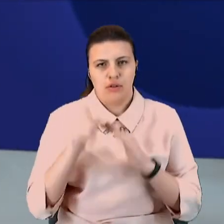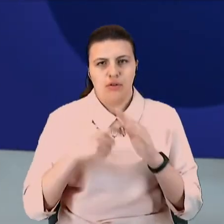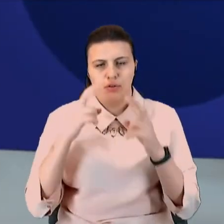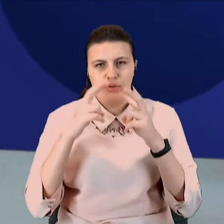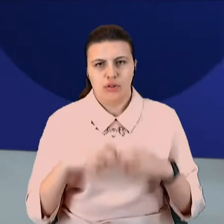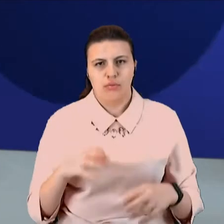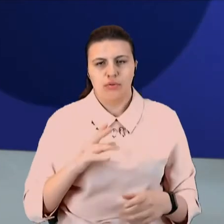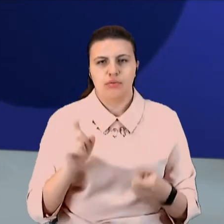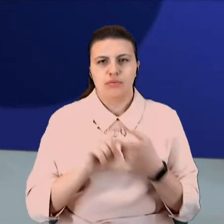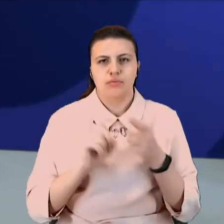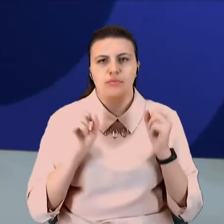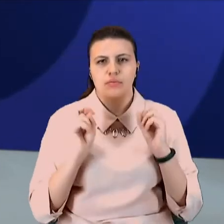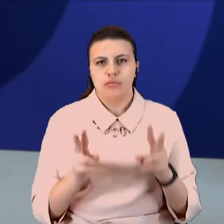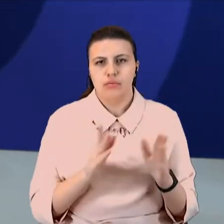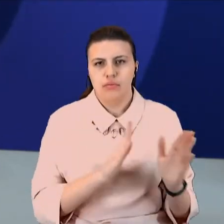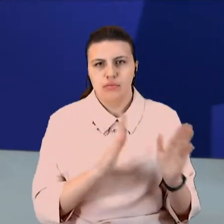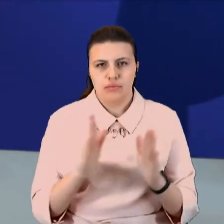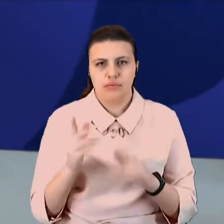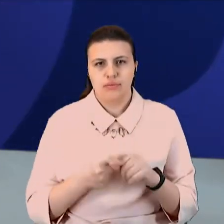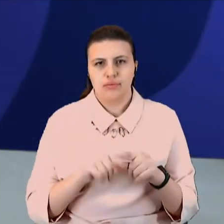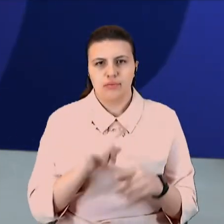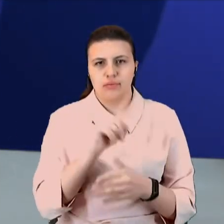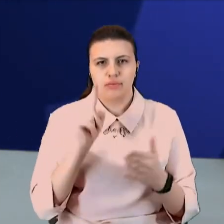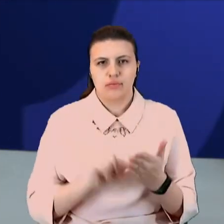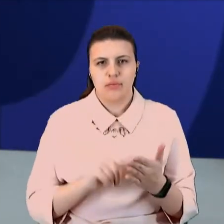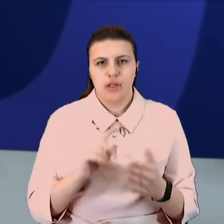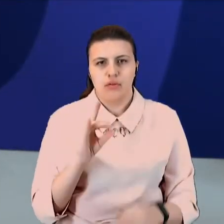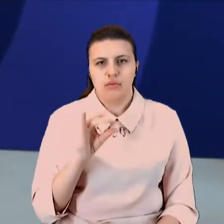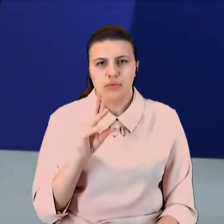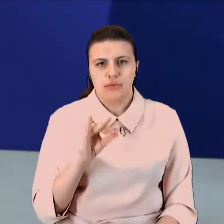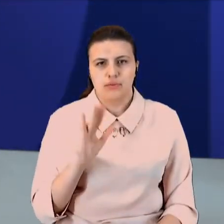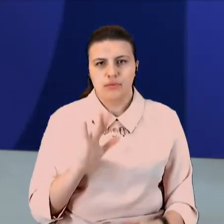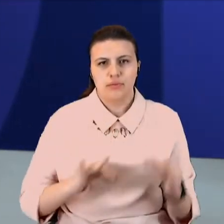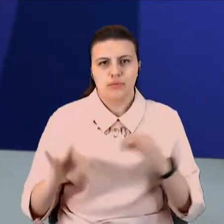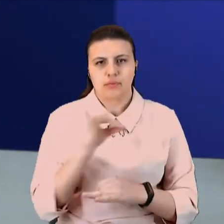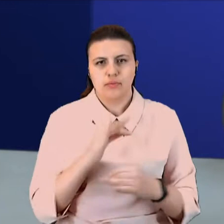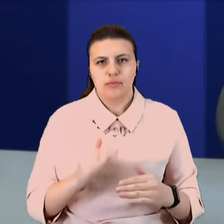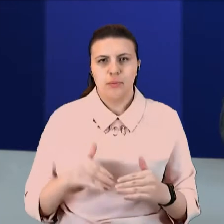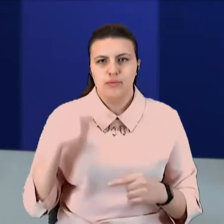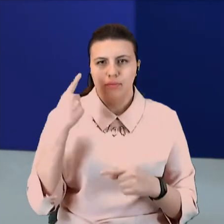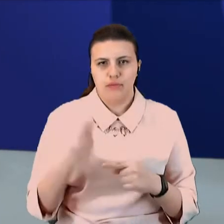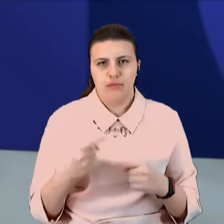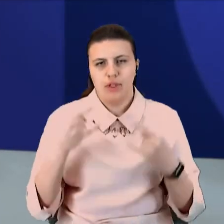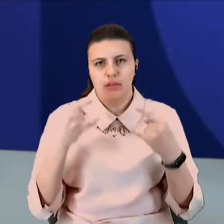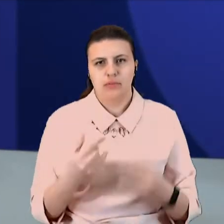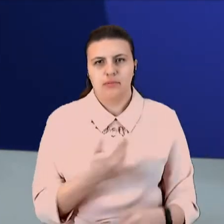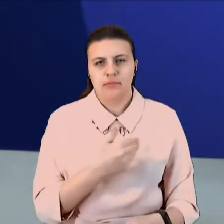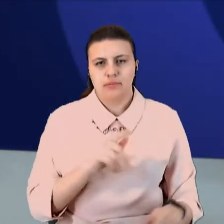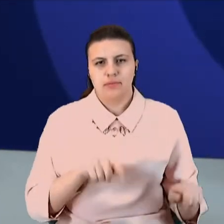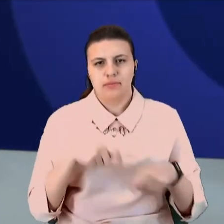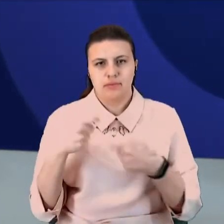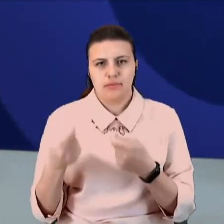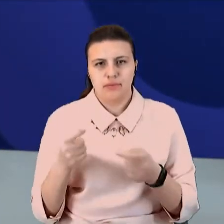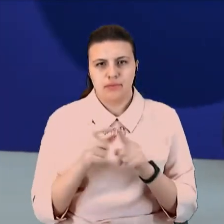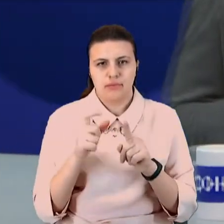чином впорядкуватися? Це питання контрабанди будемо обговорювати в наших наступних ефірах. А зараз хочу передати слово моїй колезі